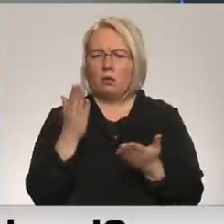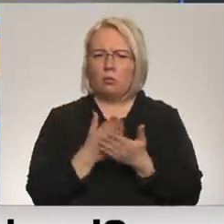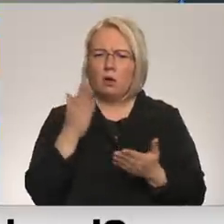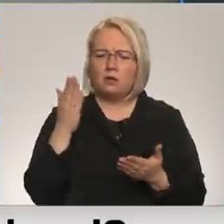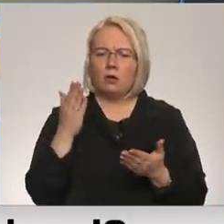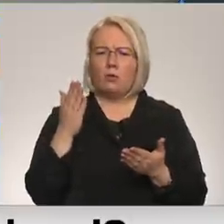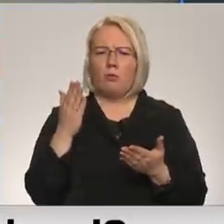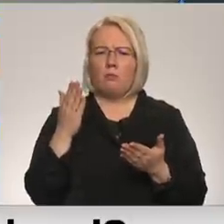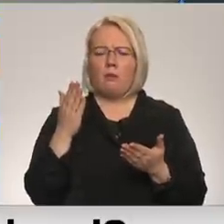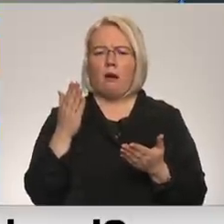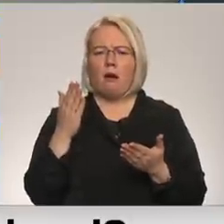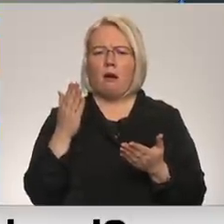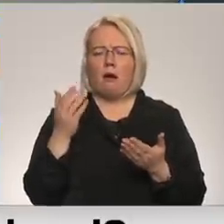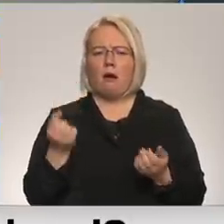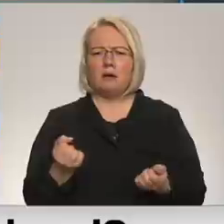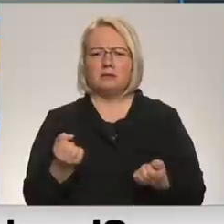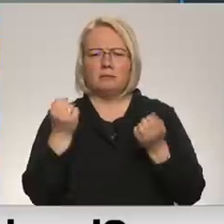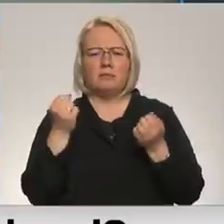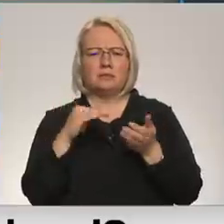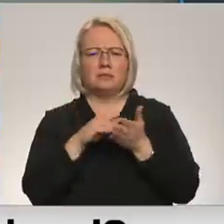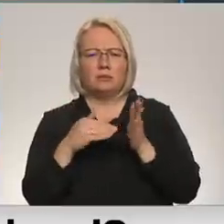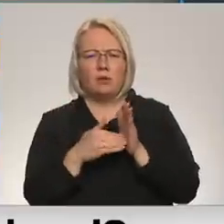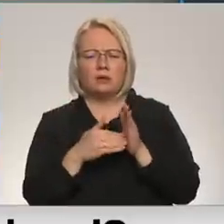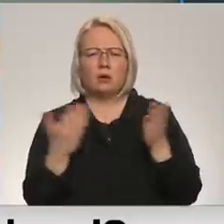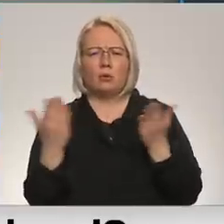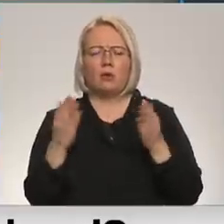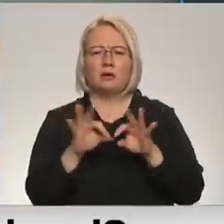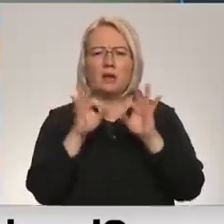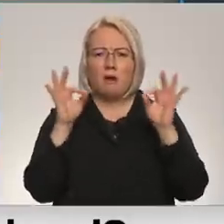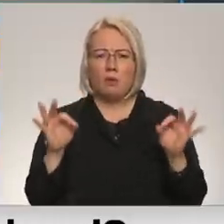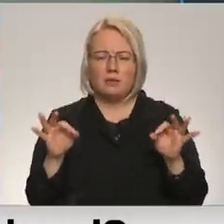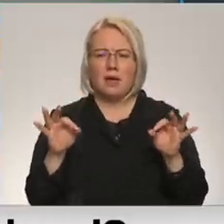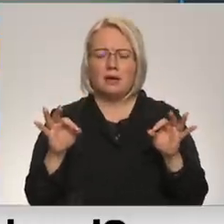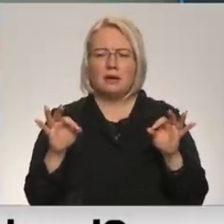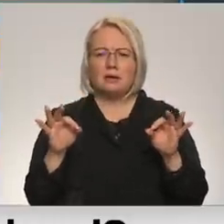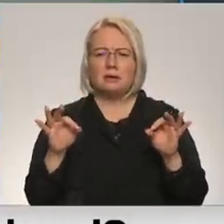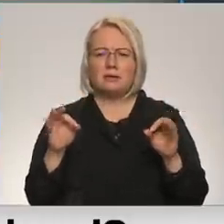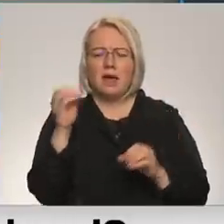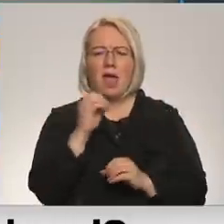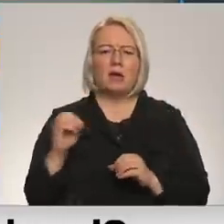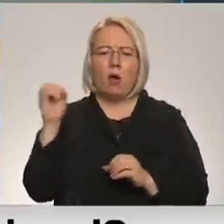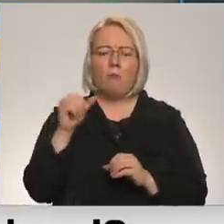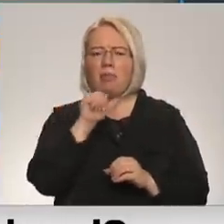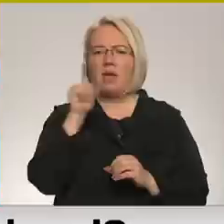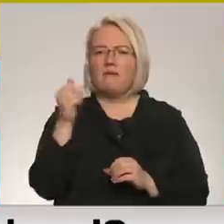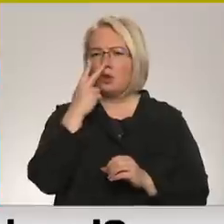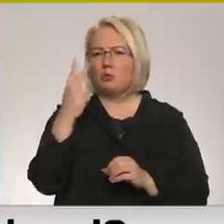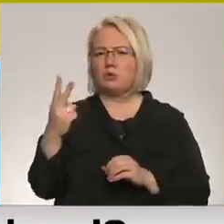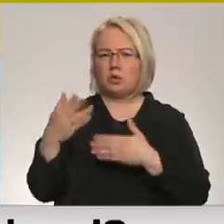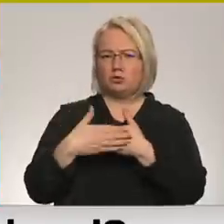kritiskā masa, kurai, iestājoties, rietumvairis nespēs tā skatīties no malas?